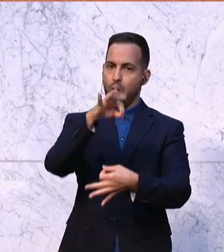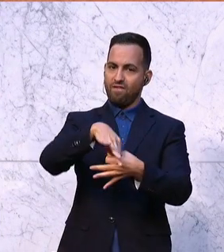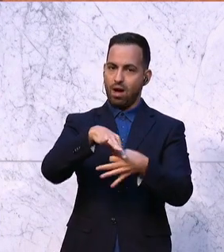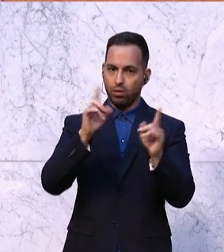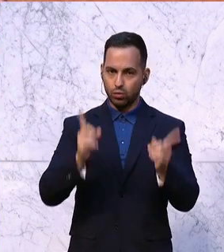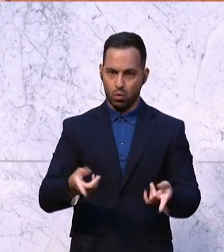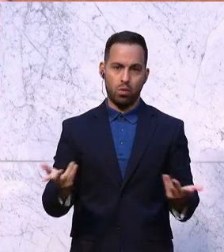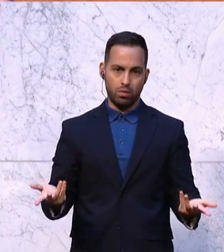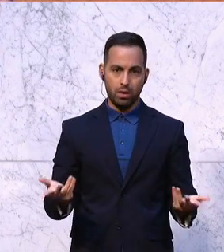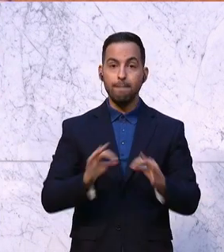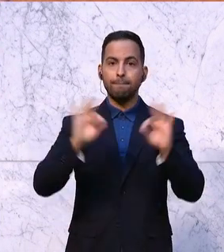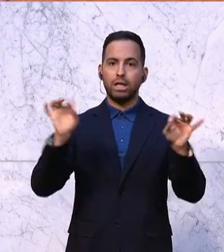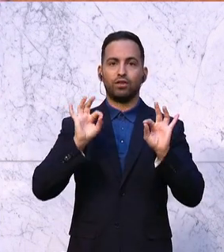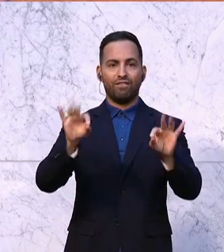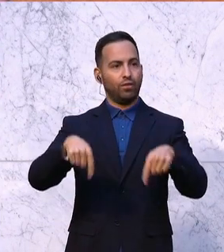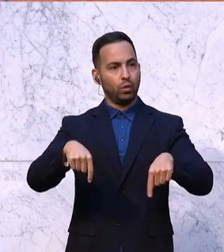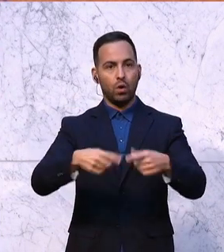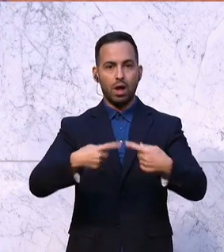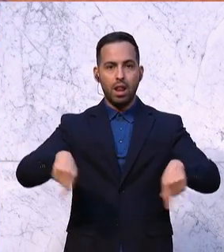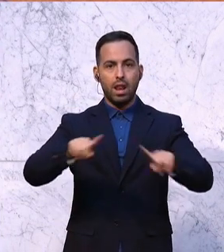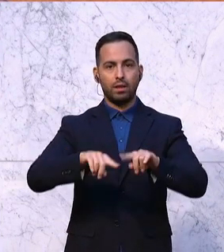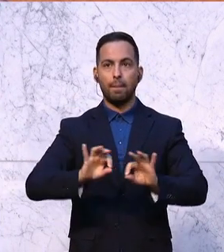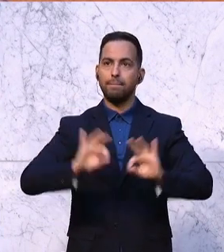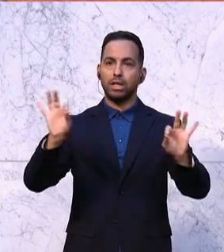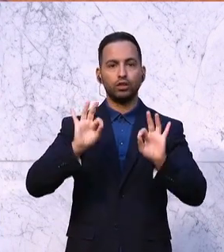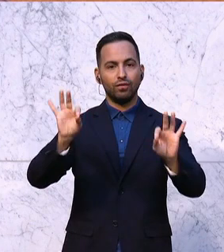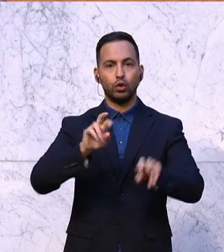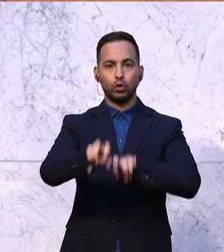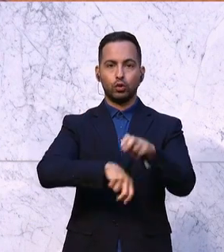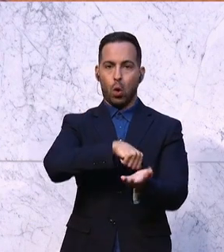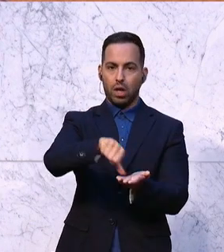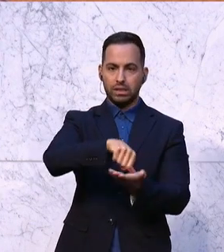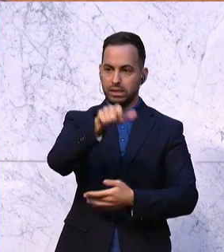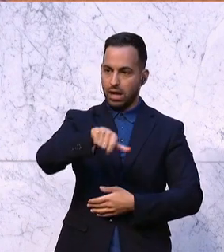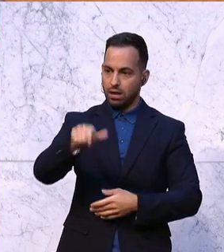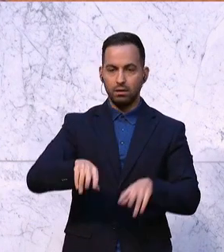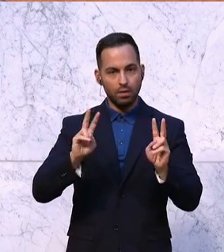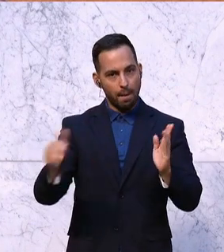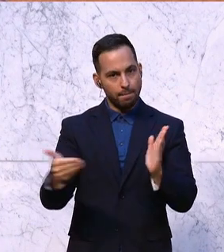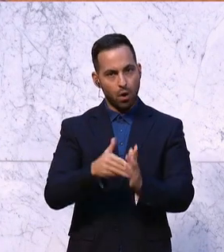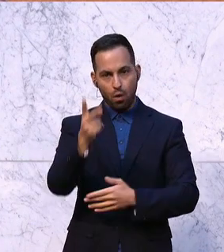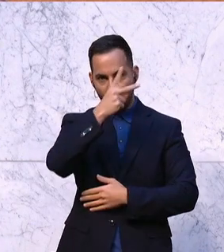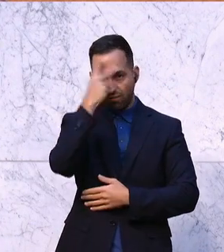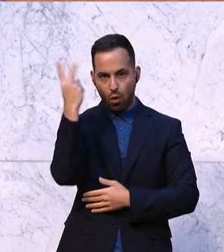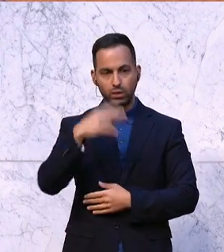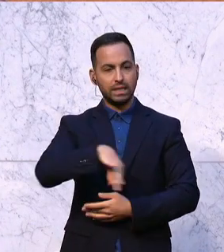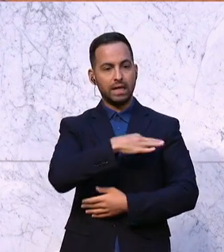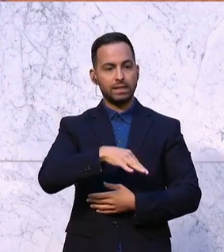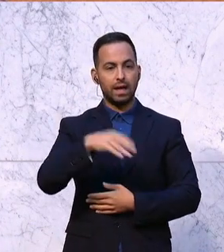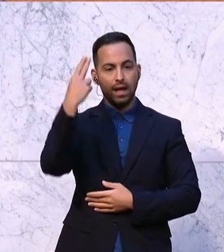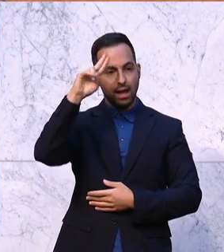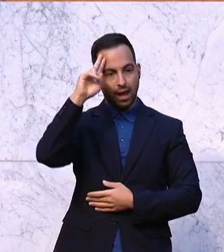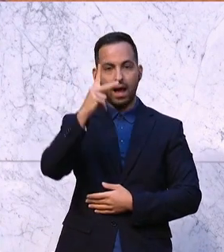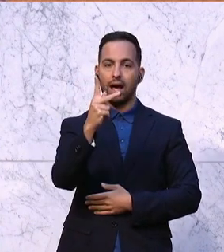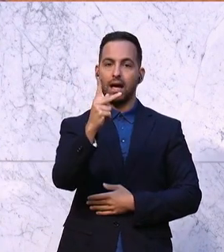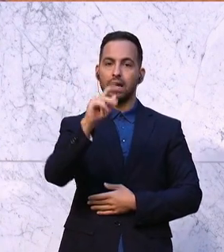das Land und desto besser ist es für die Steuerzahler. Es wird höchste Zeit für den Volkskanzler Herbert Kickl. Vielen Dank.